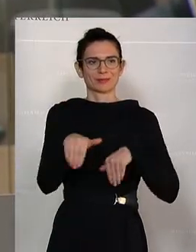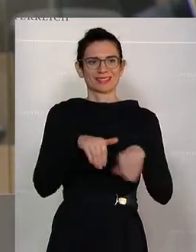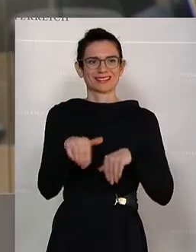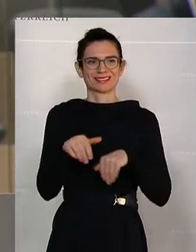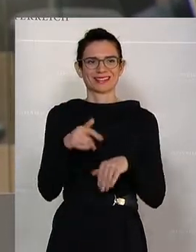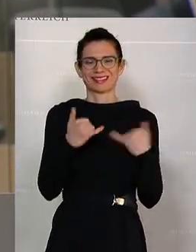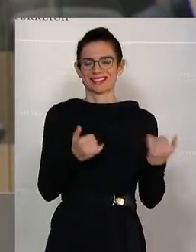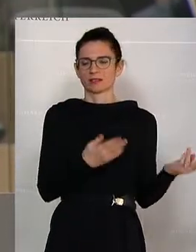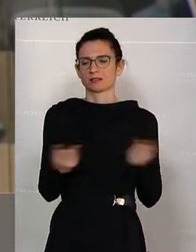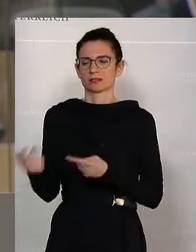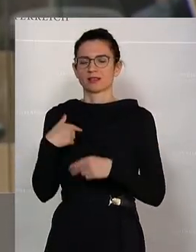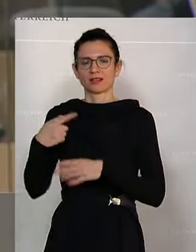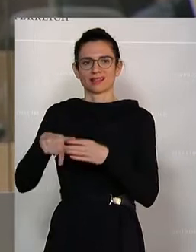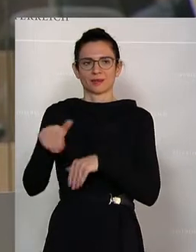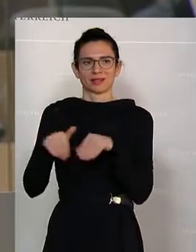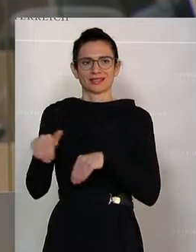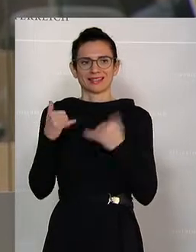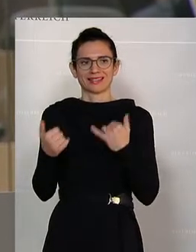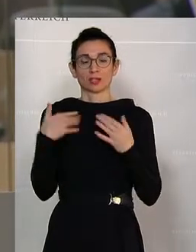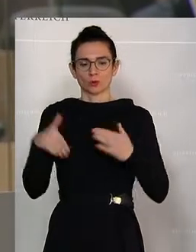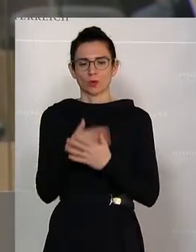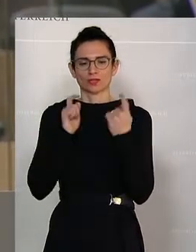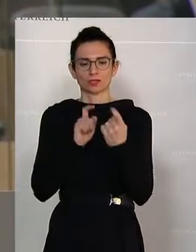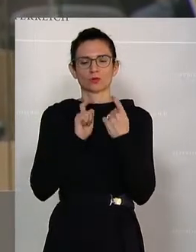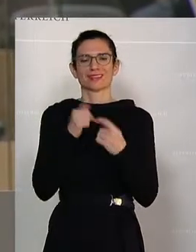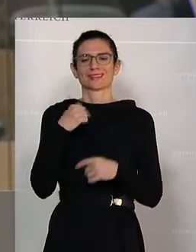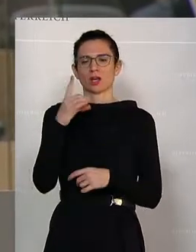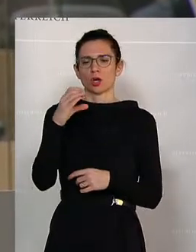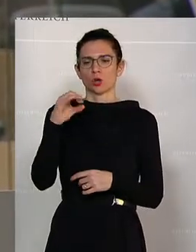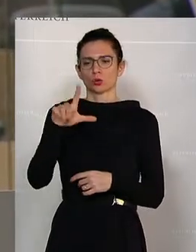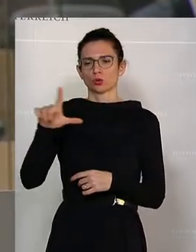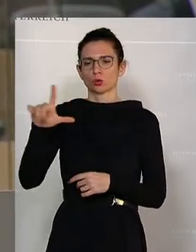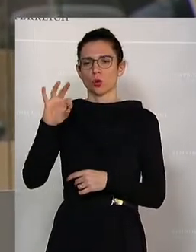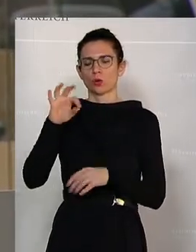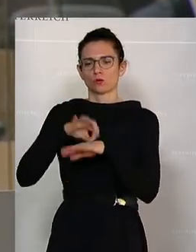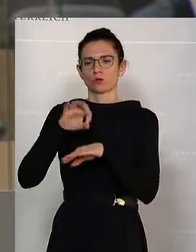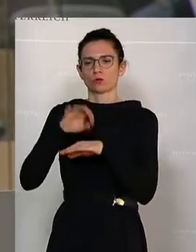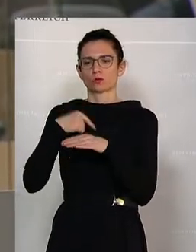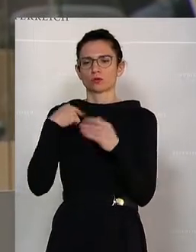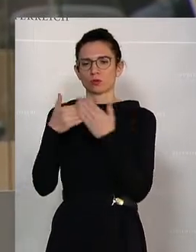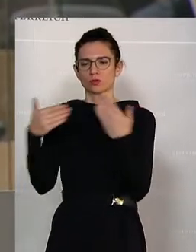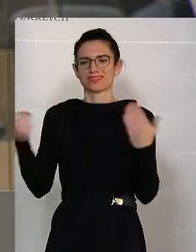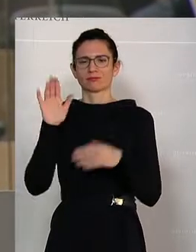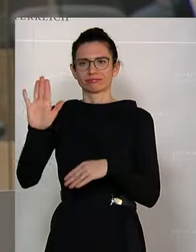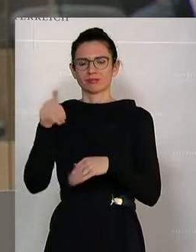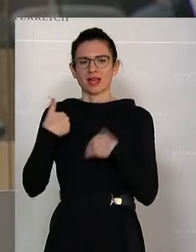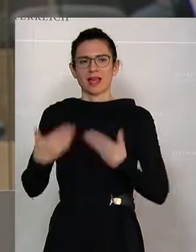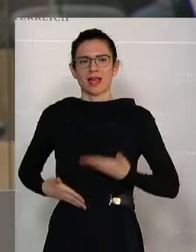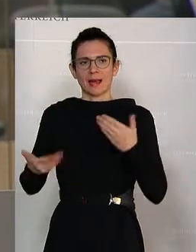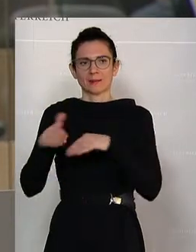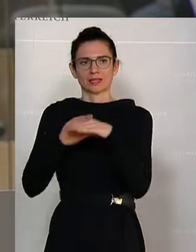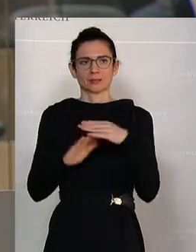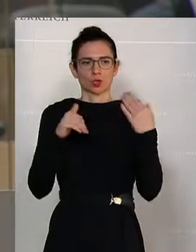zum Innenminister ist eine Debatte aufgeflammt, die auf das Tollfußmuseum ihrer Heimatgemeinde zurückzuführen ist. Zwar hat der neue